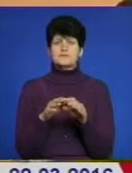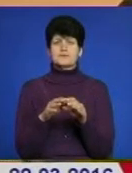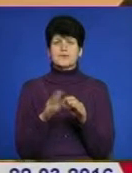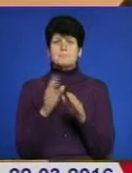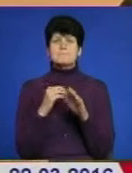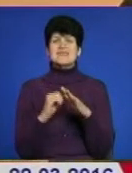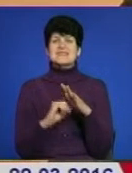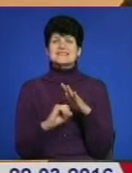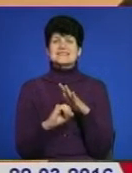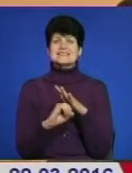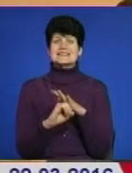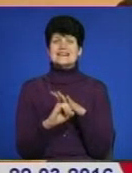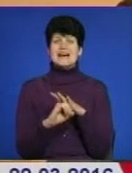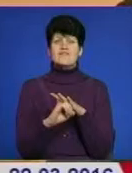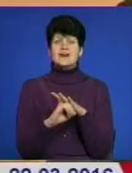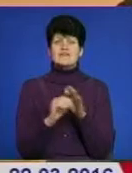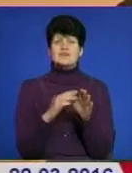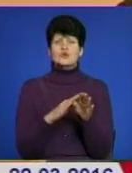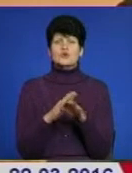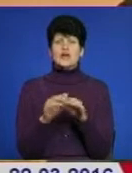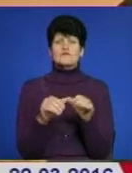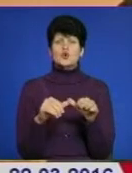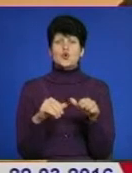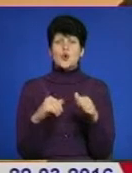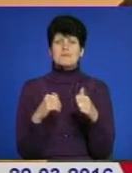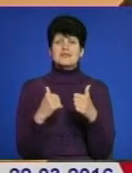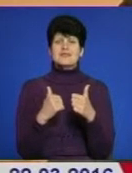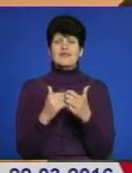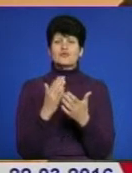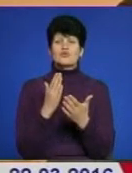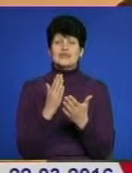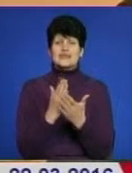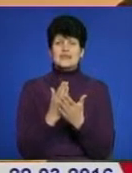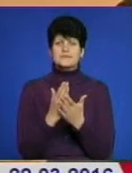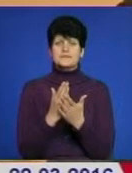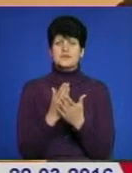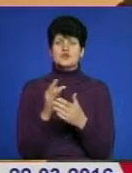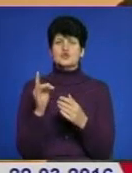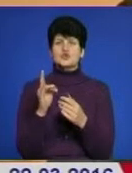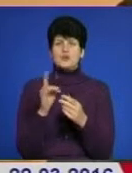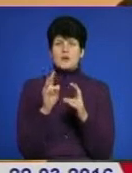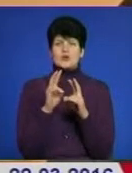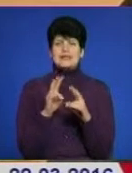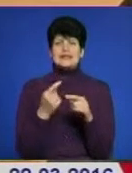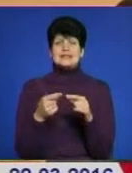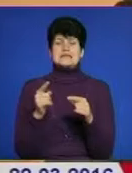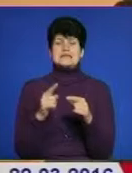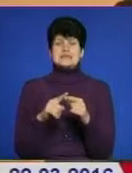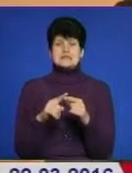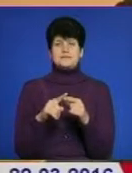підстава виконавчому комітету є, щоби розглядати ці